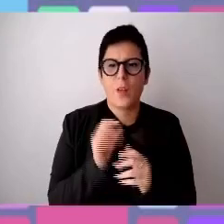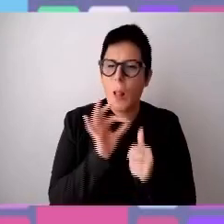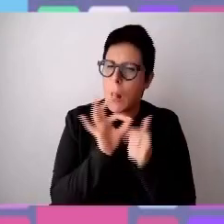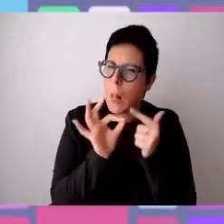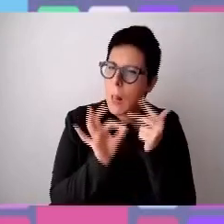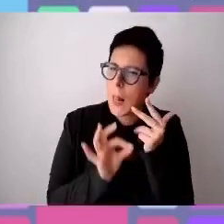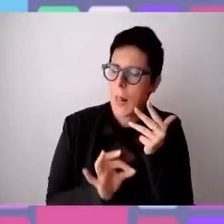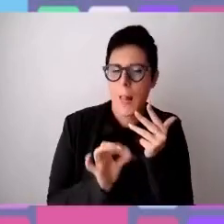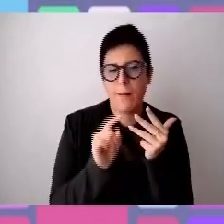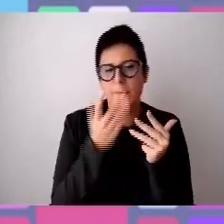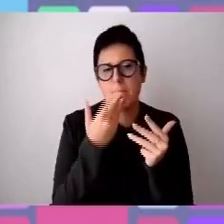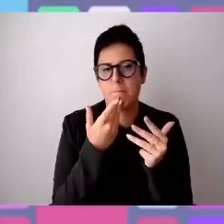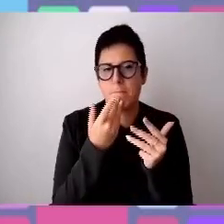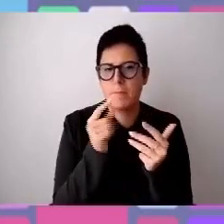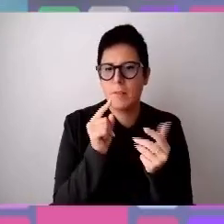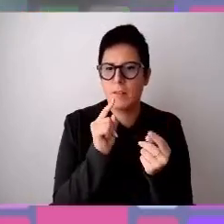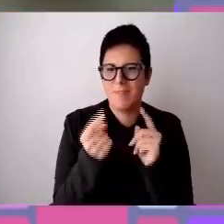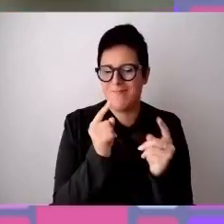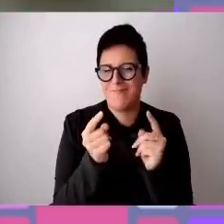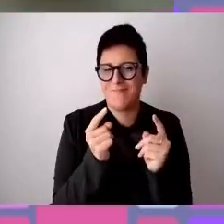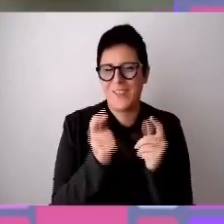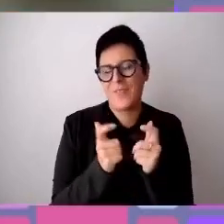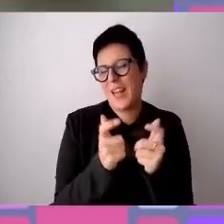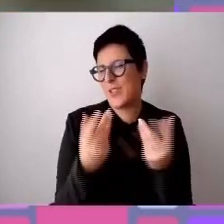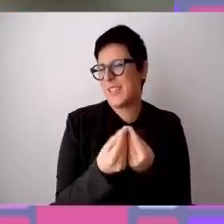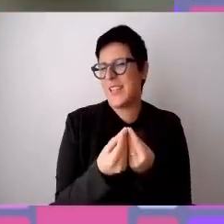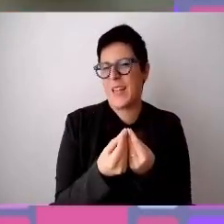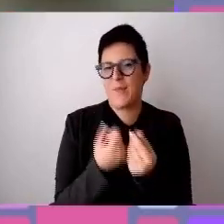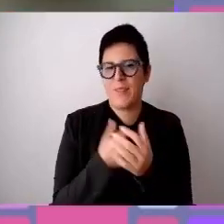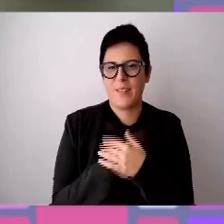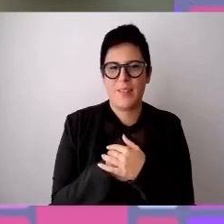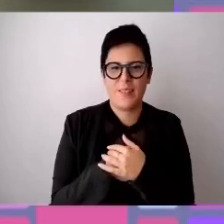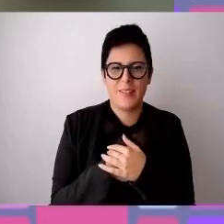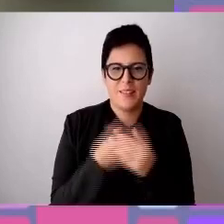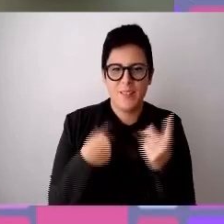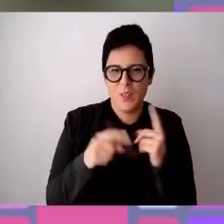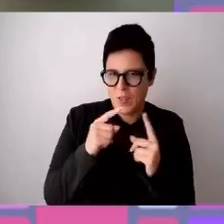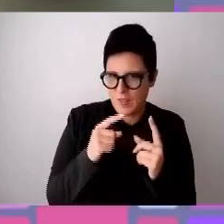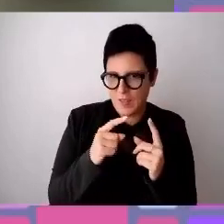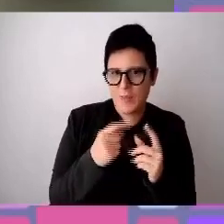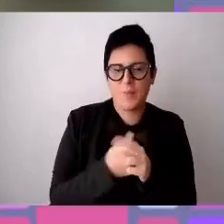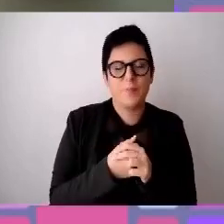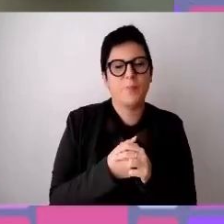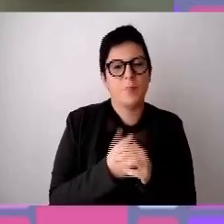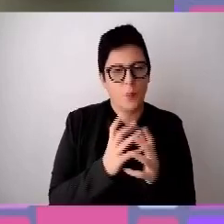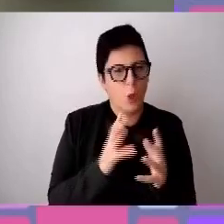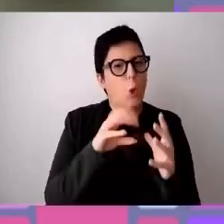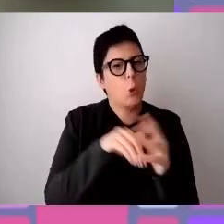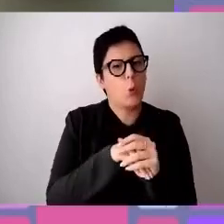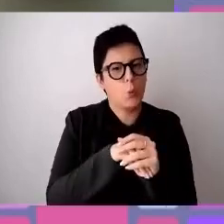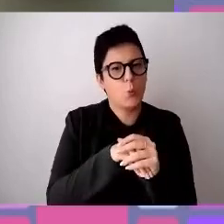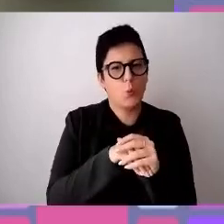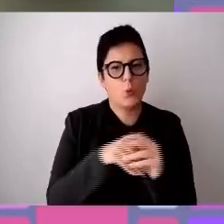interessanti appunto in questo viaggio insieme, visto che stiamo parlando nel Four Weeks for Inclusion. Io insisto di nuovo sul concetto di